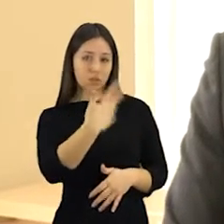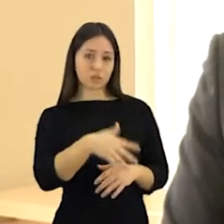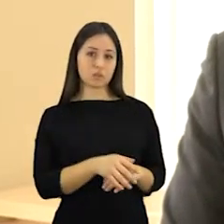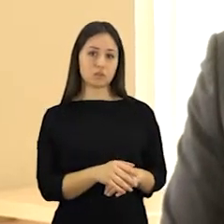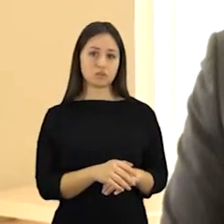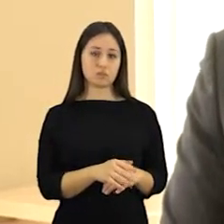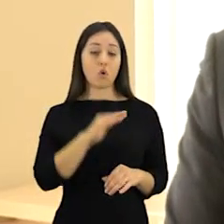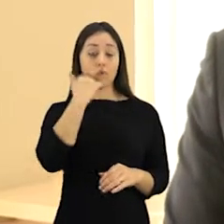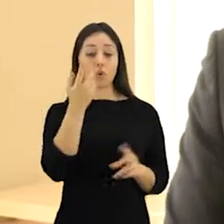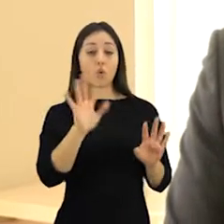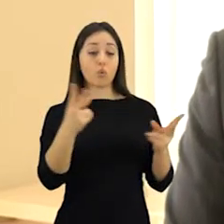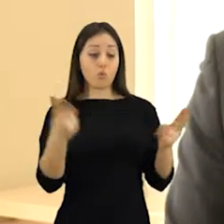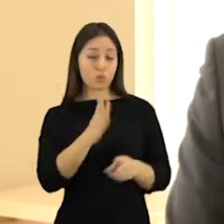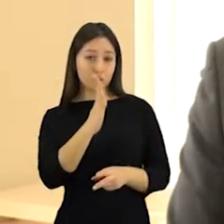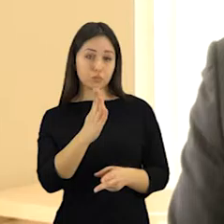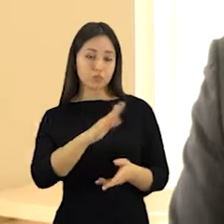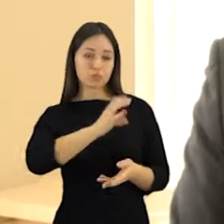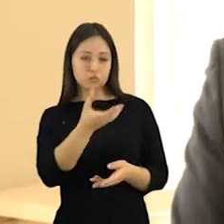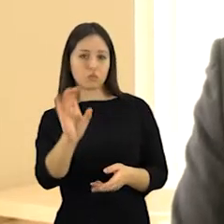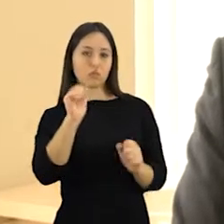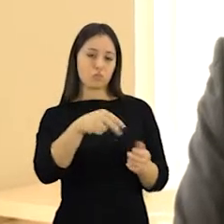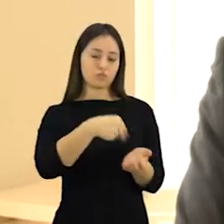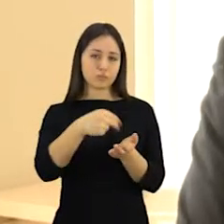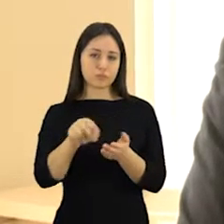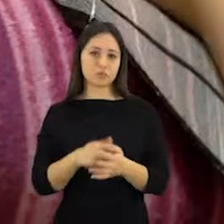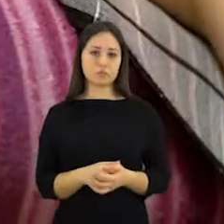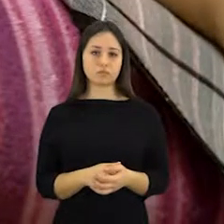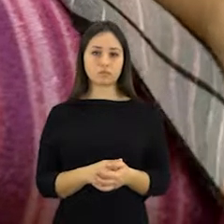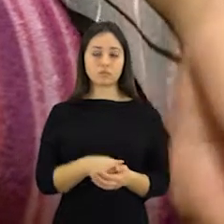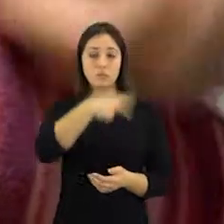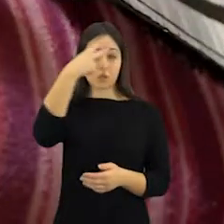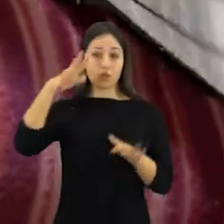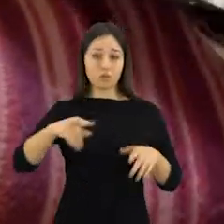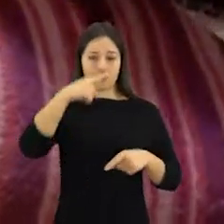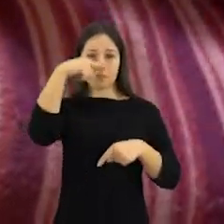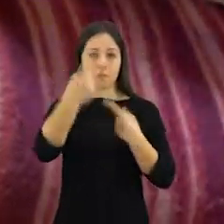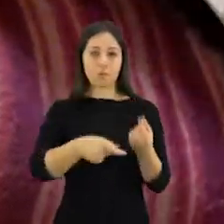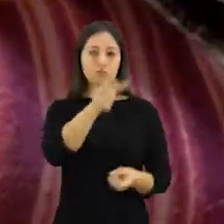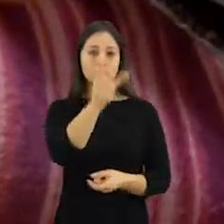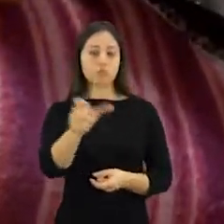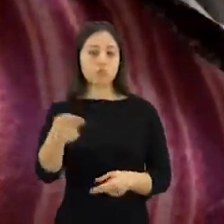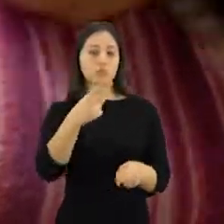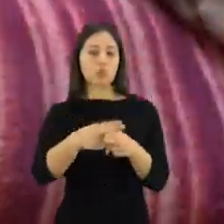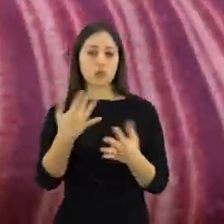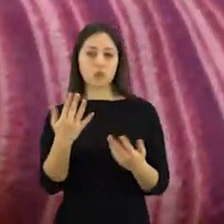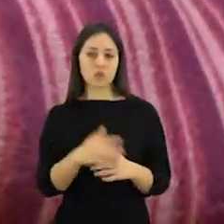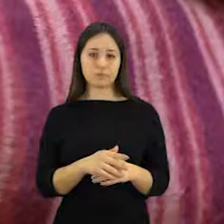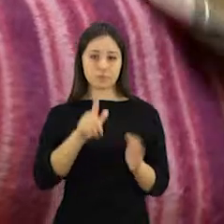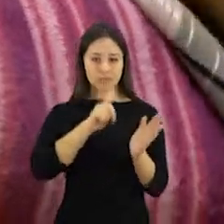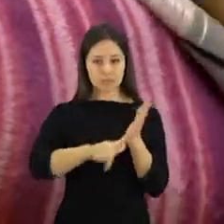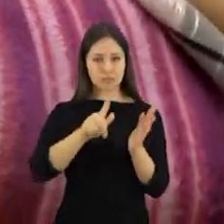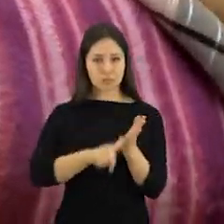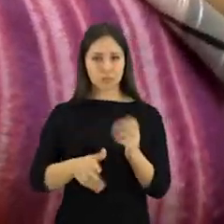pradienis toksai, bet supratysimu tai tiek, kiek reikės. Vidutiniškai Lietuvoje kas metu užregistruojama per 70